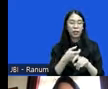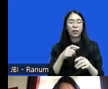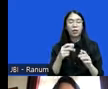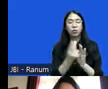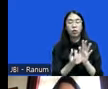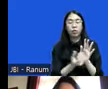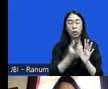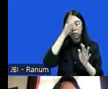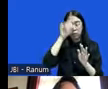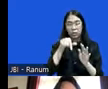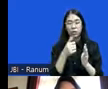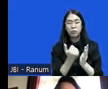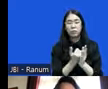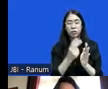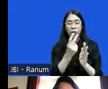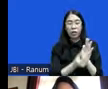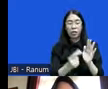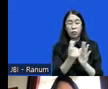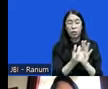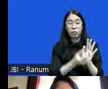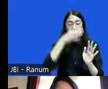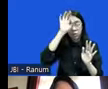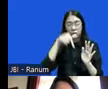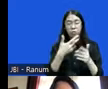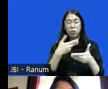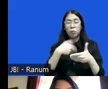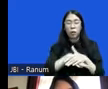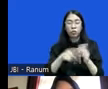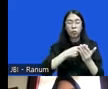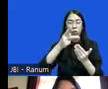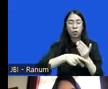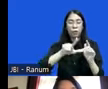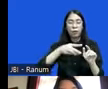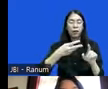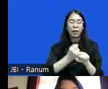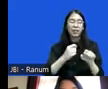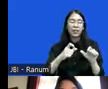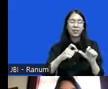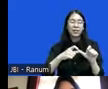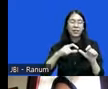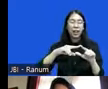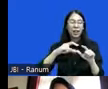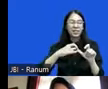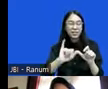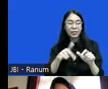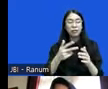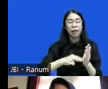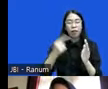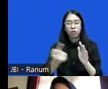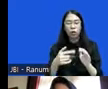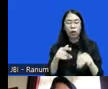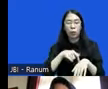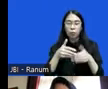rencangan undang-undang Polri ini tidak pernah masuk dalam program legislasi nasional dalam prolegnas jangka panjang 2019 sampai